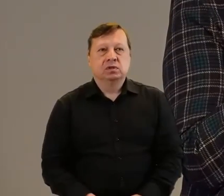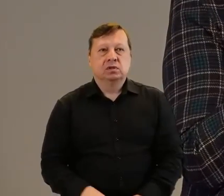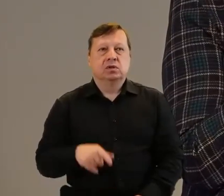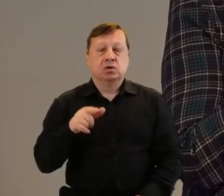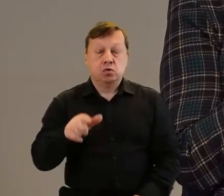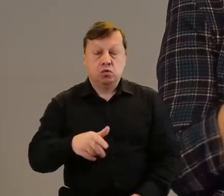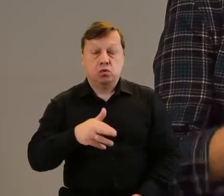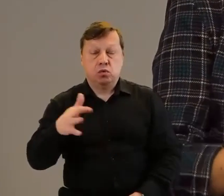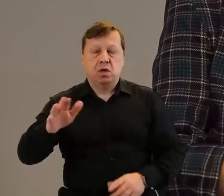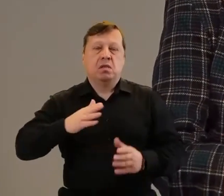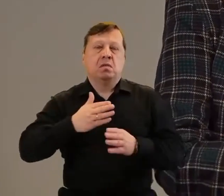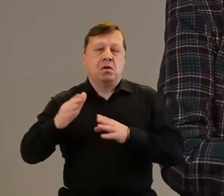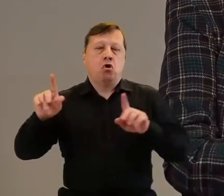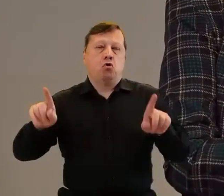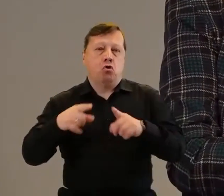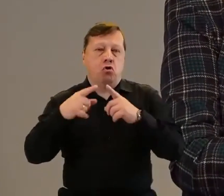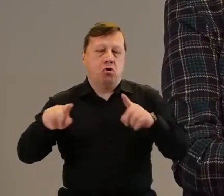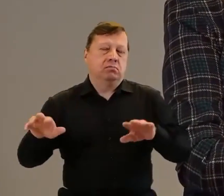koncertem.